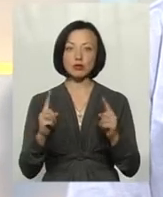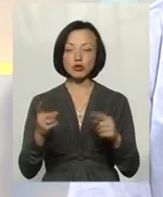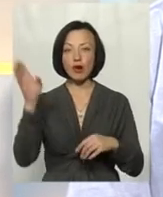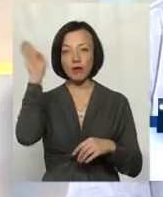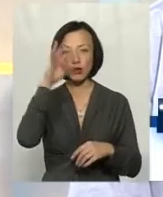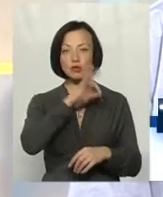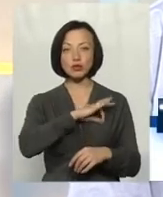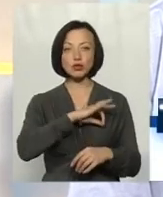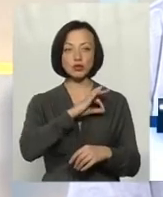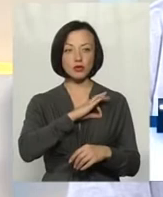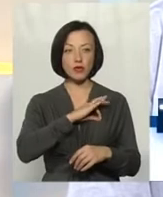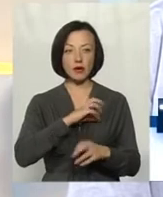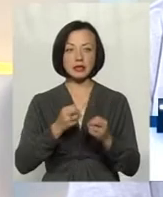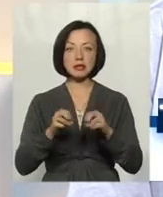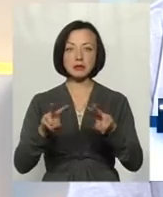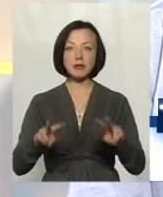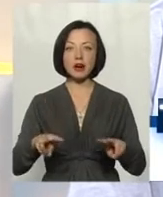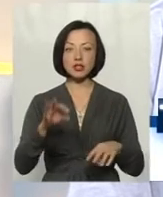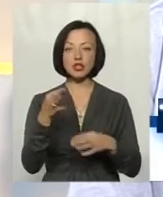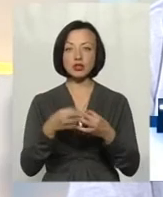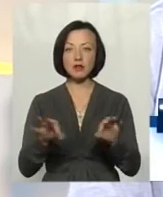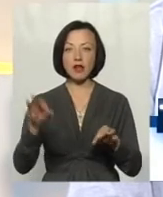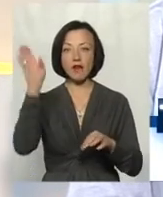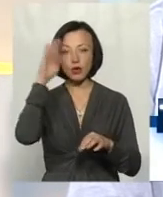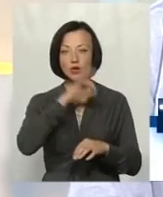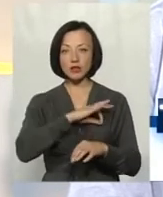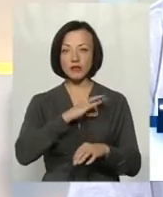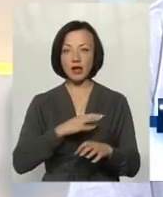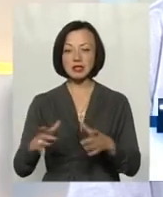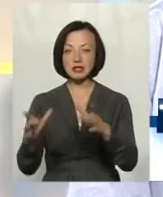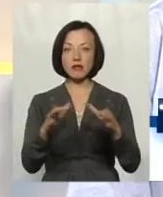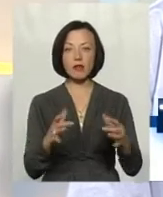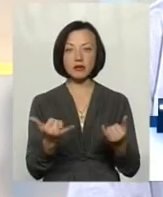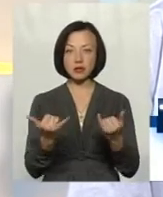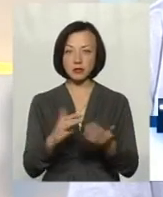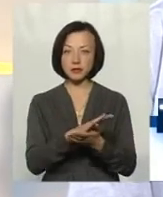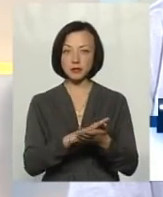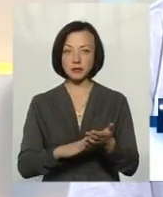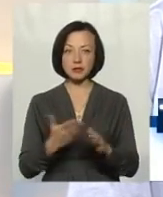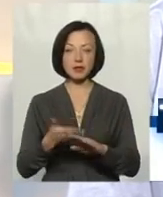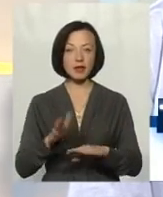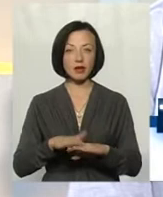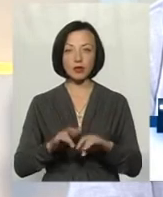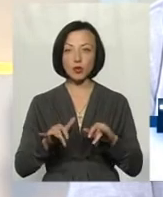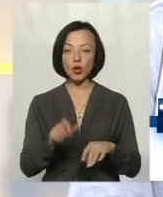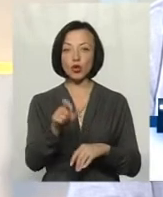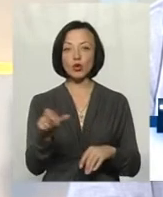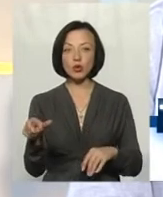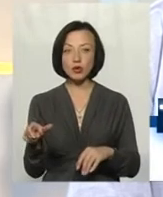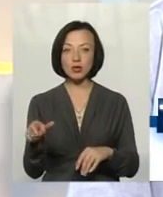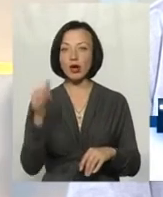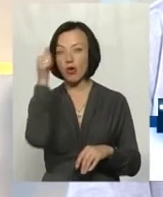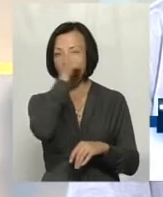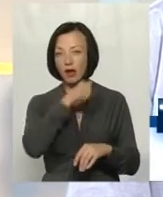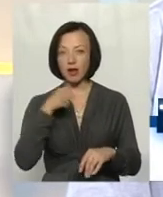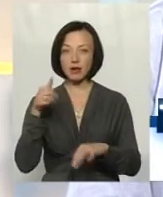спецдозволи на водокористування ставками і так далі на сьогоднішній день настільки ускладна процедура, що люди тратять вже роки